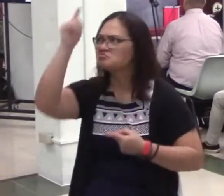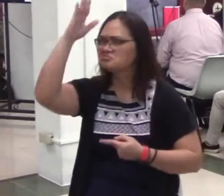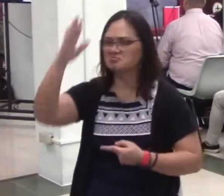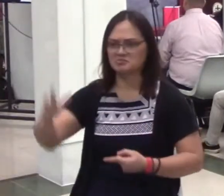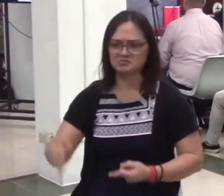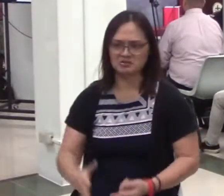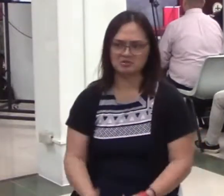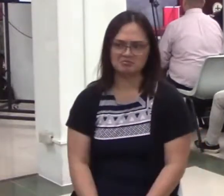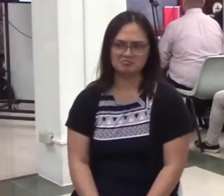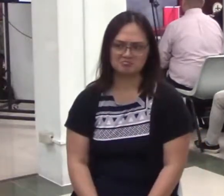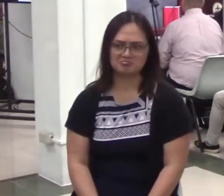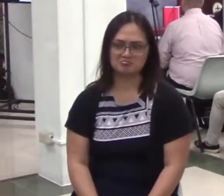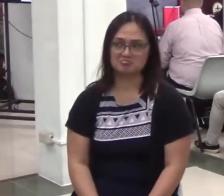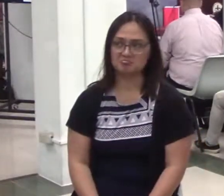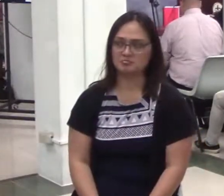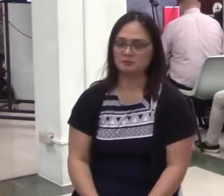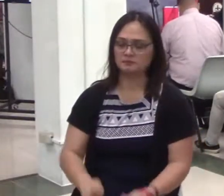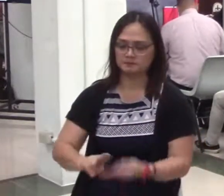Number two,